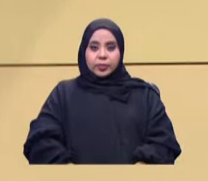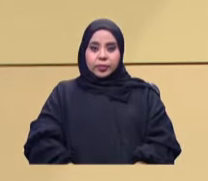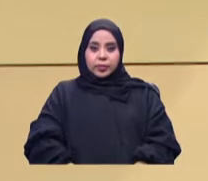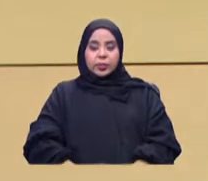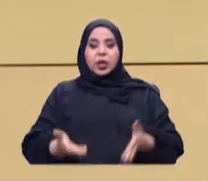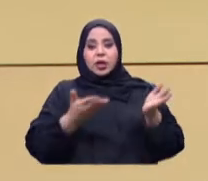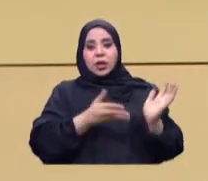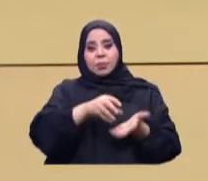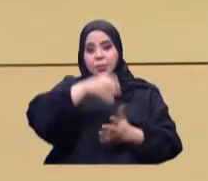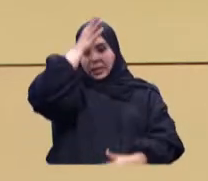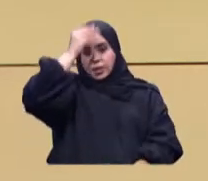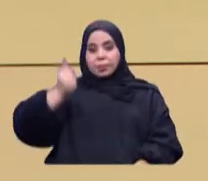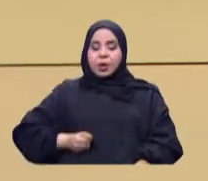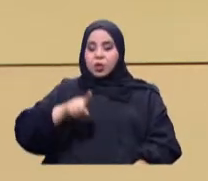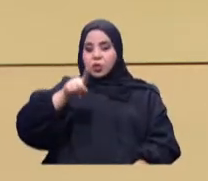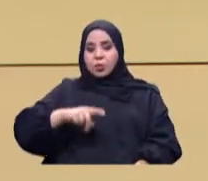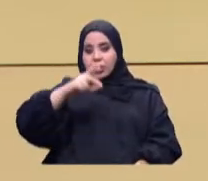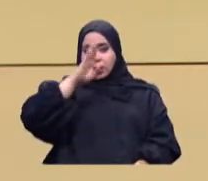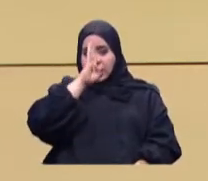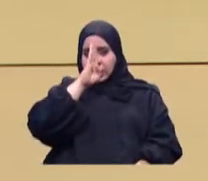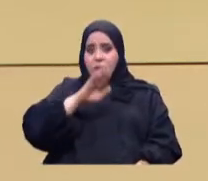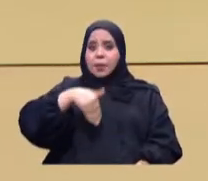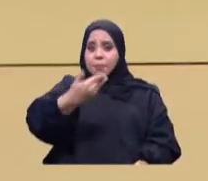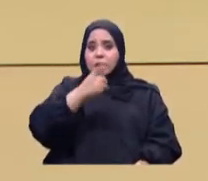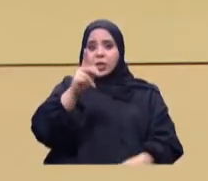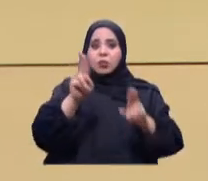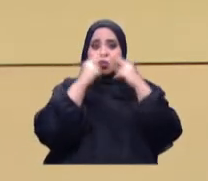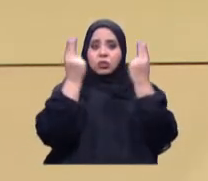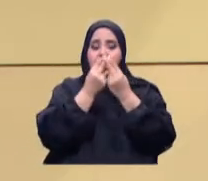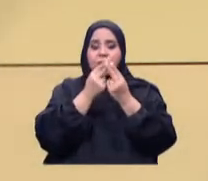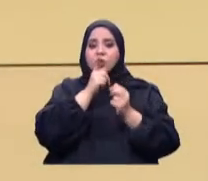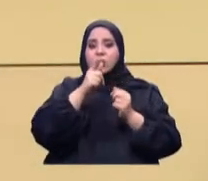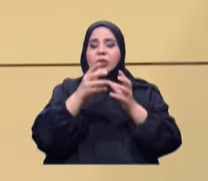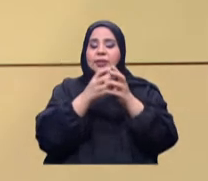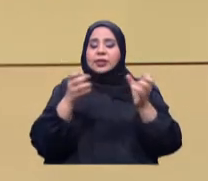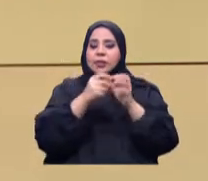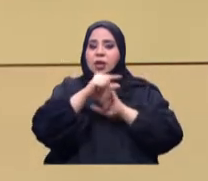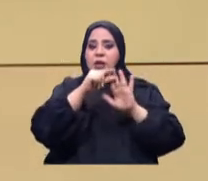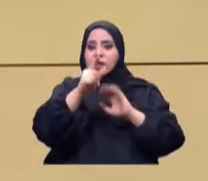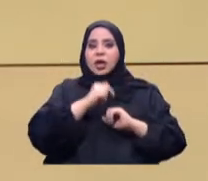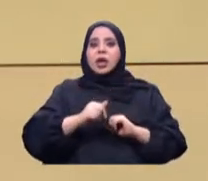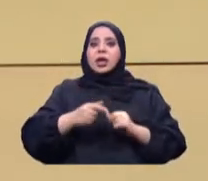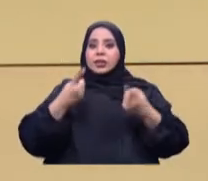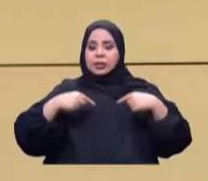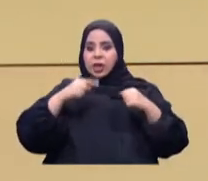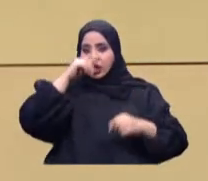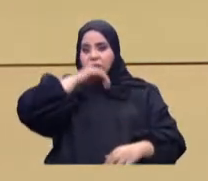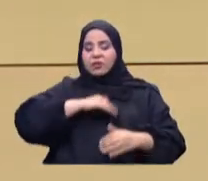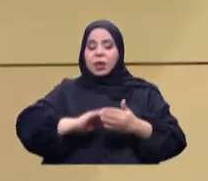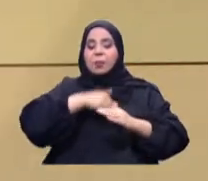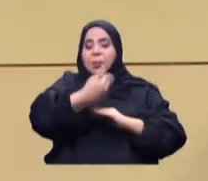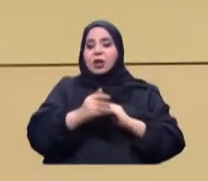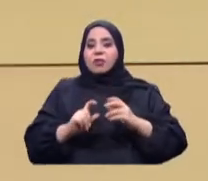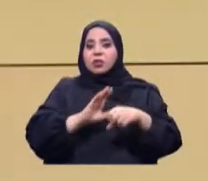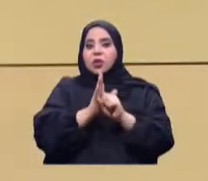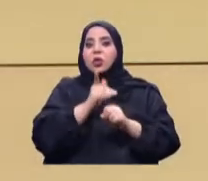تستضيف مملكة البحرين يوم الاثنين المقبل منتداً افتراضياً حول الصحة النفسية خلال وما بعد جائحة كوفيد-19